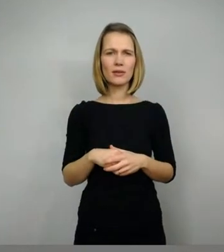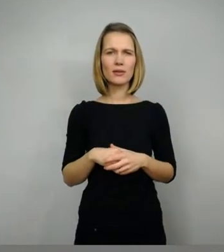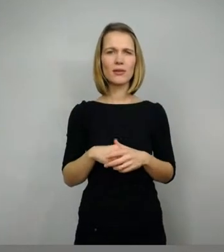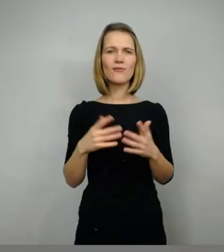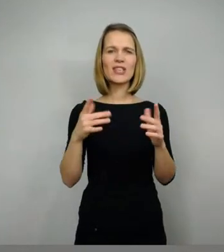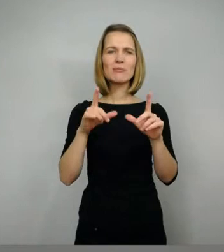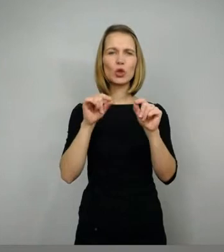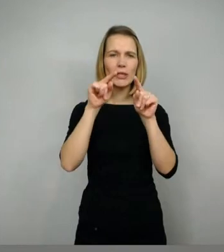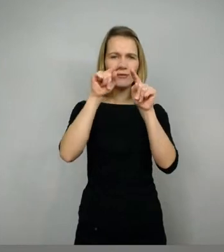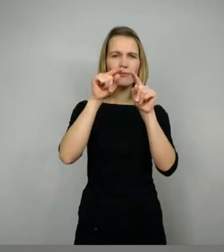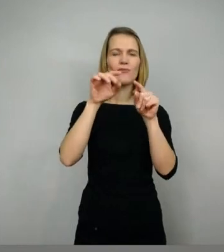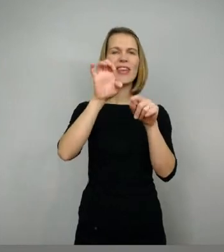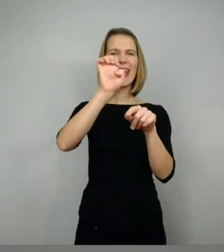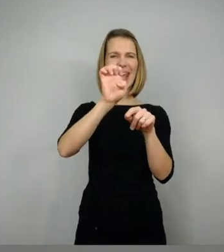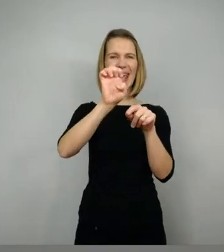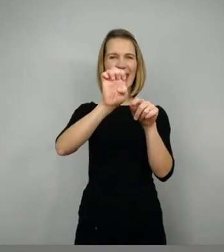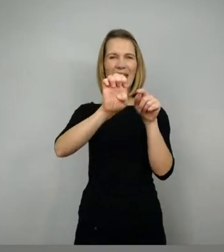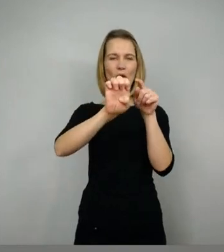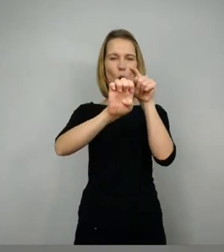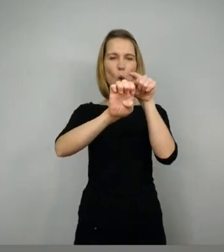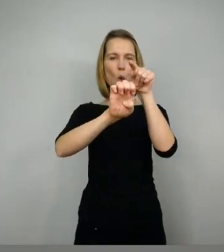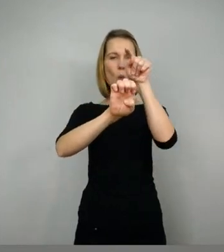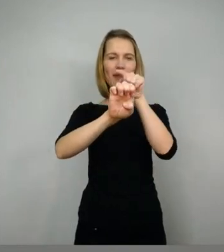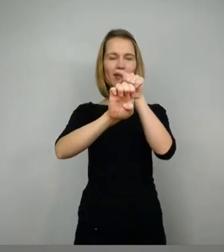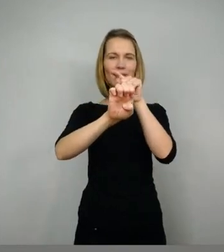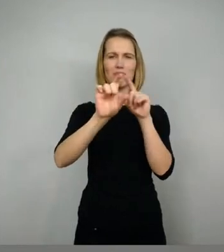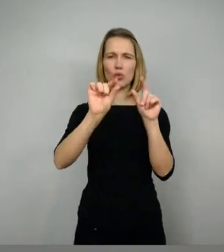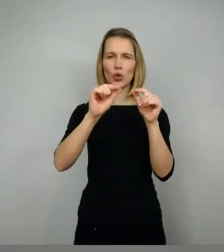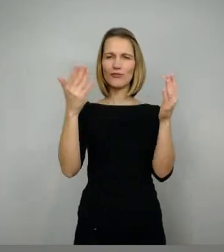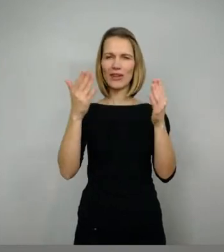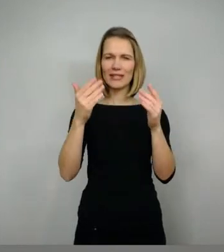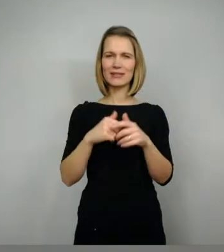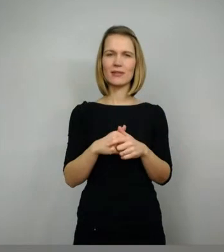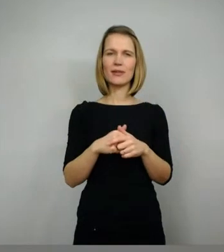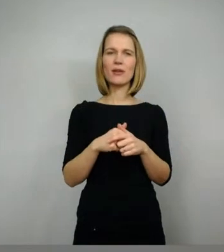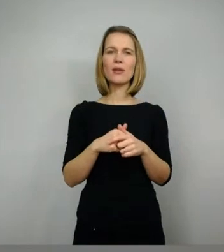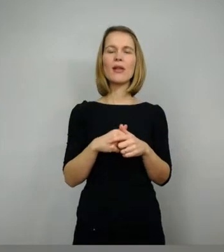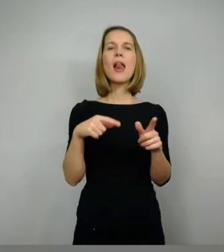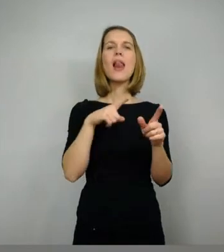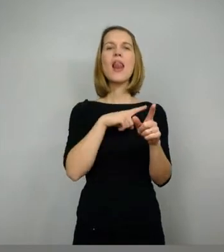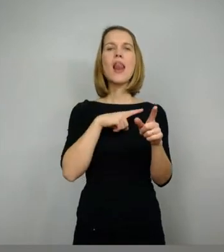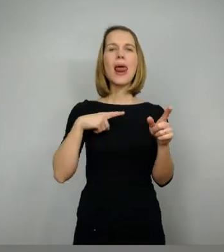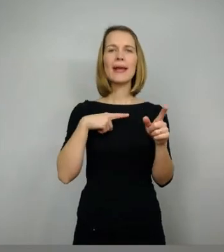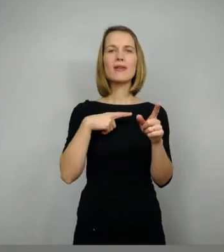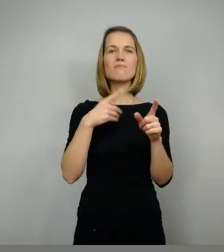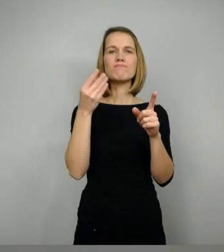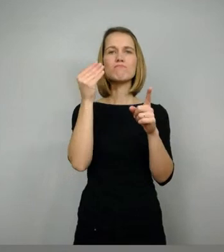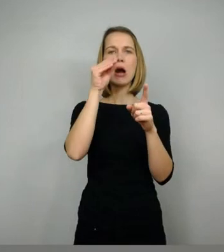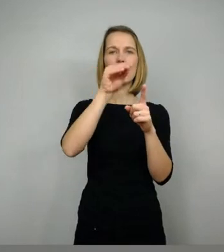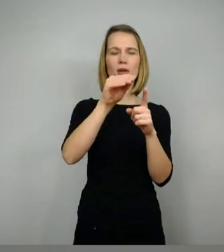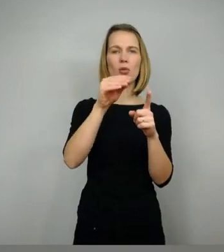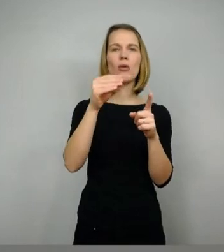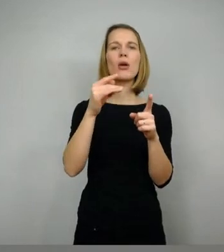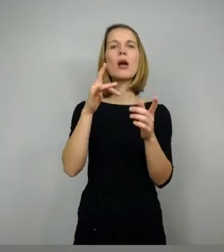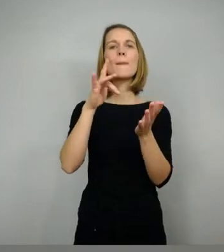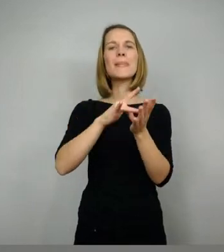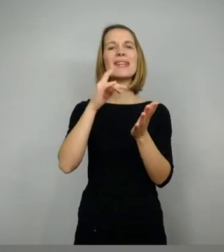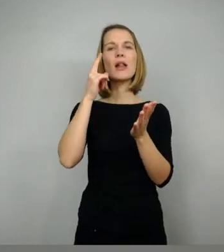das eigentlich? Das kann man ja auch im Deutschen eher nicht so. Genau, richtig. Das ist die Längenmarkierung. In den mittelhochdeutschen Handschriften steht das so nicht drin.